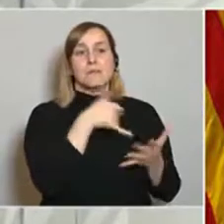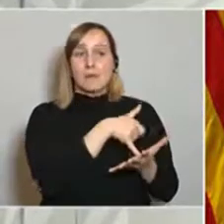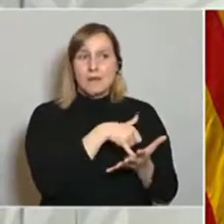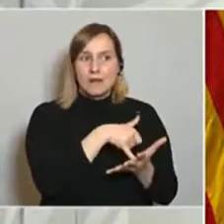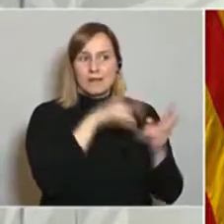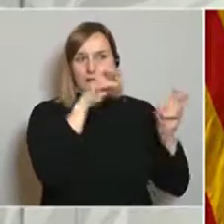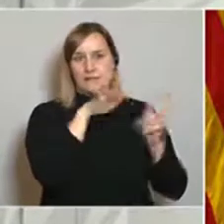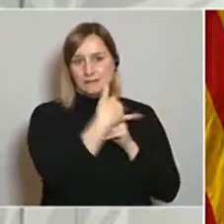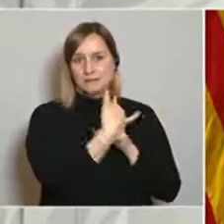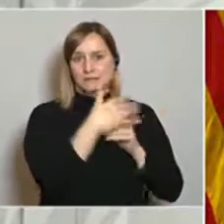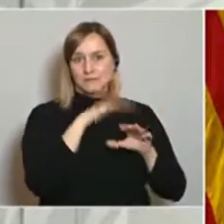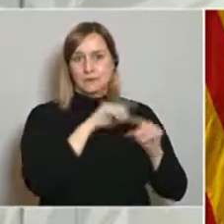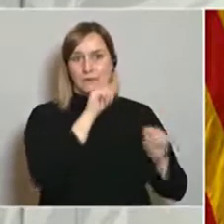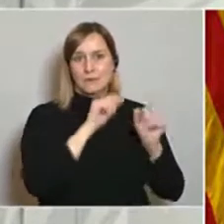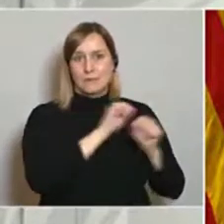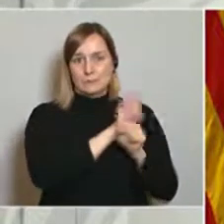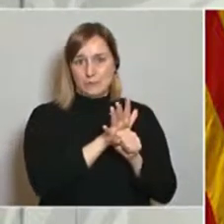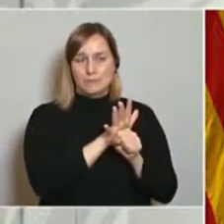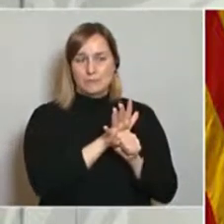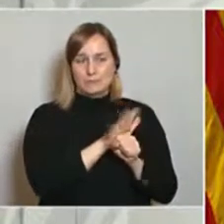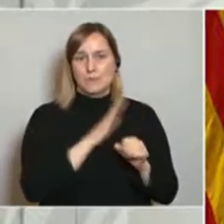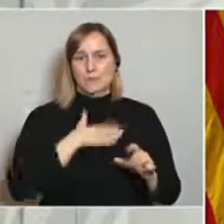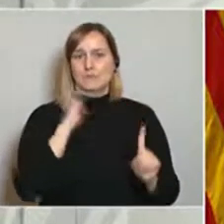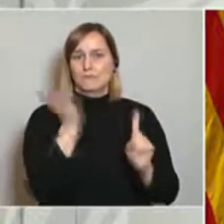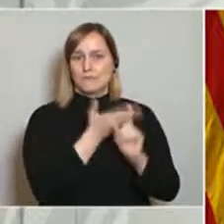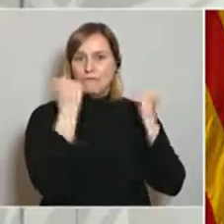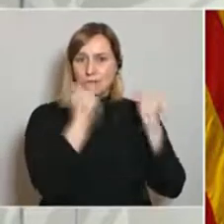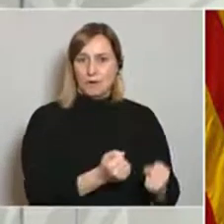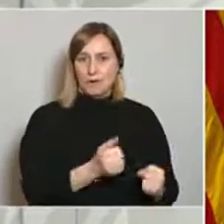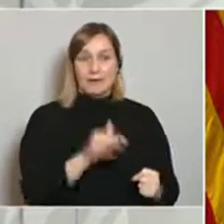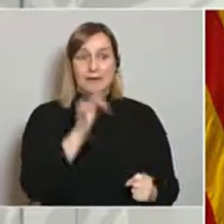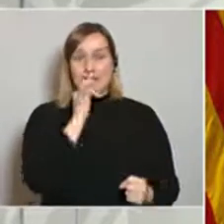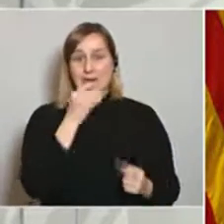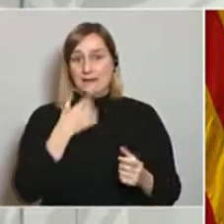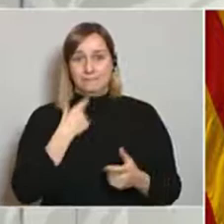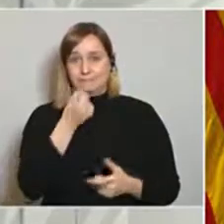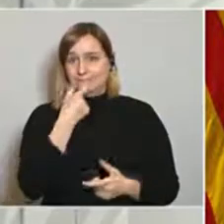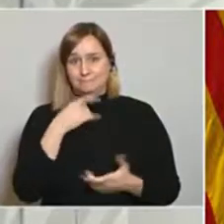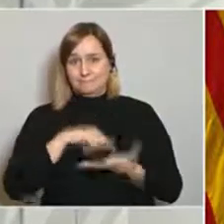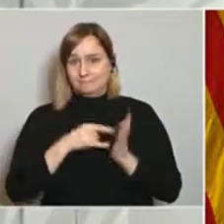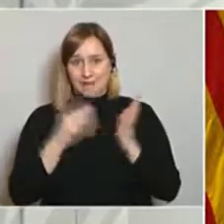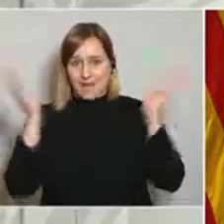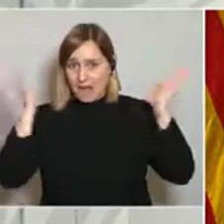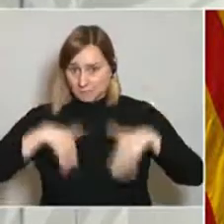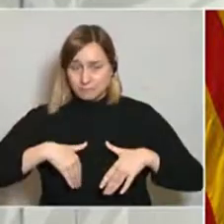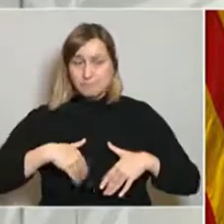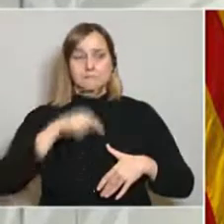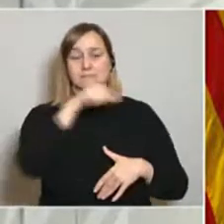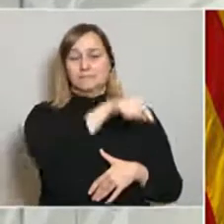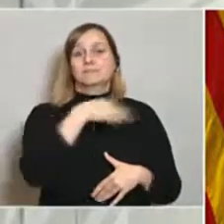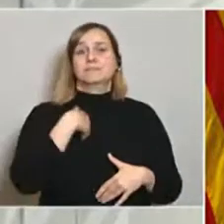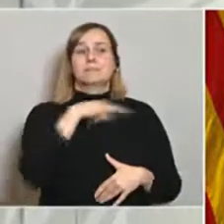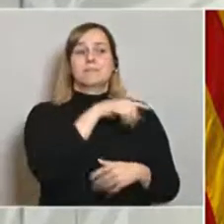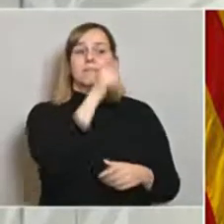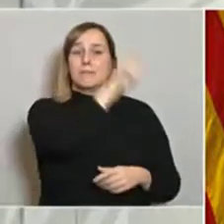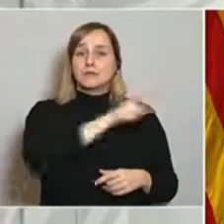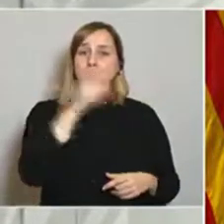aquest virus, que té una afectació molt forta, del qual no tenim encara tractament, i que per tant a aquestes persones